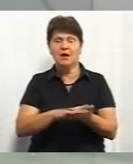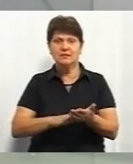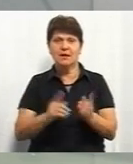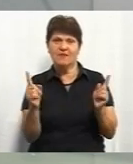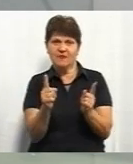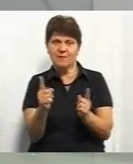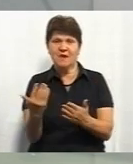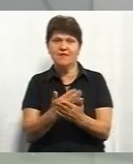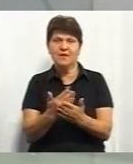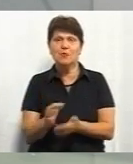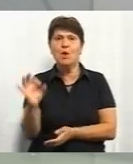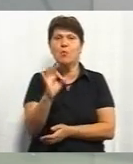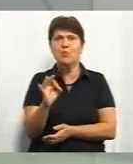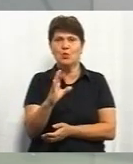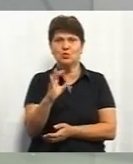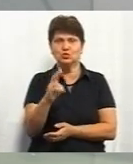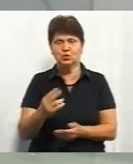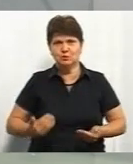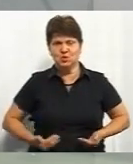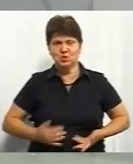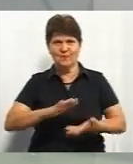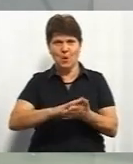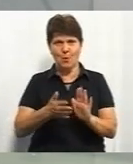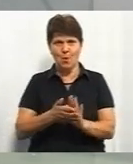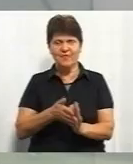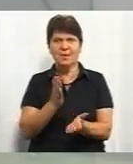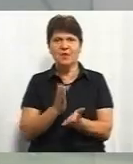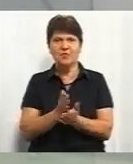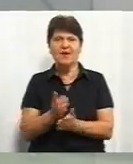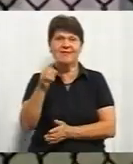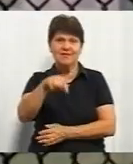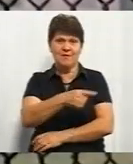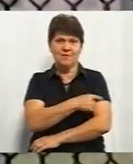в якому йдеться про соціально-побутові умови перебування в ній.